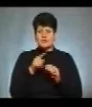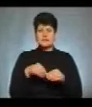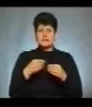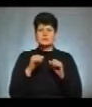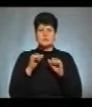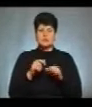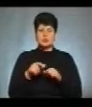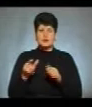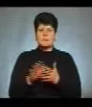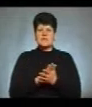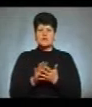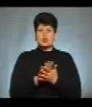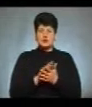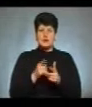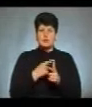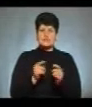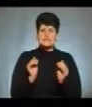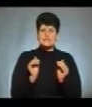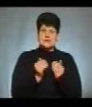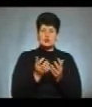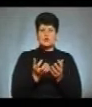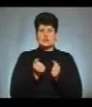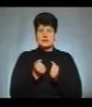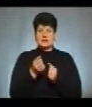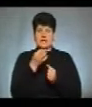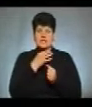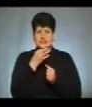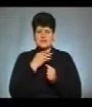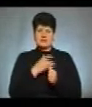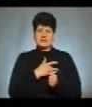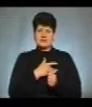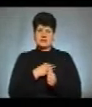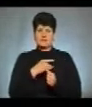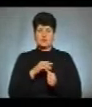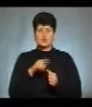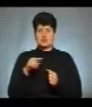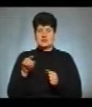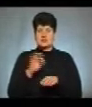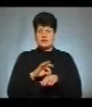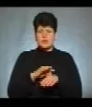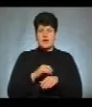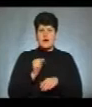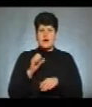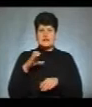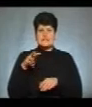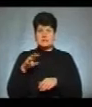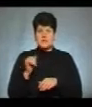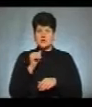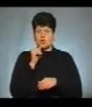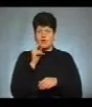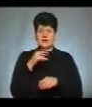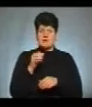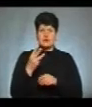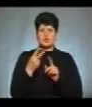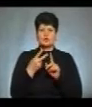змогу людям безкоштовно або зі знижкою отримувати ліки від серцево-судинних захворювань, бронхіальної астми та цукрового діабету